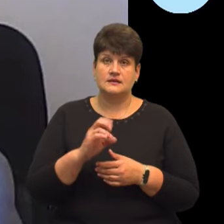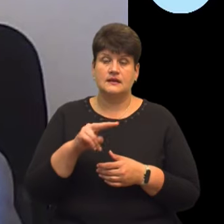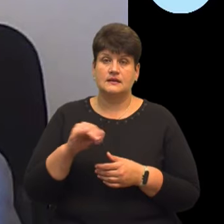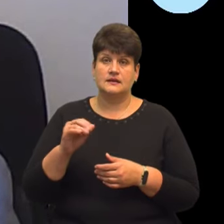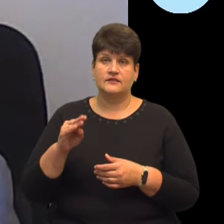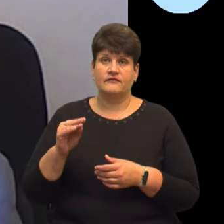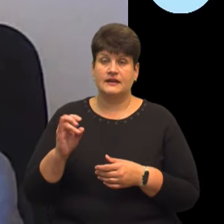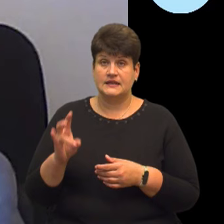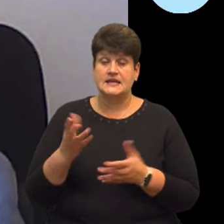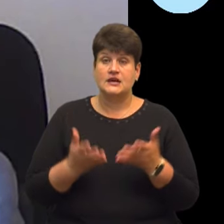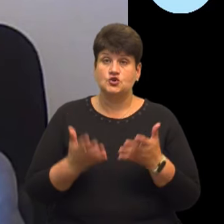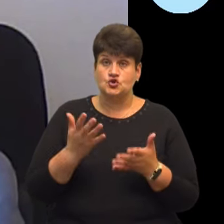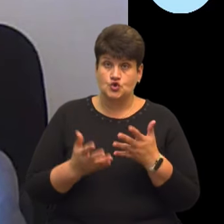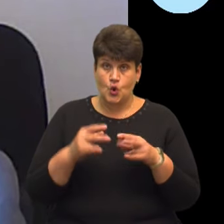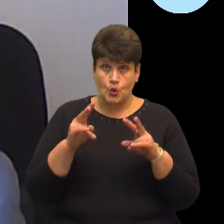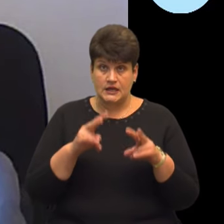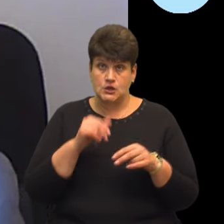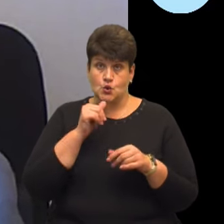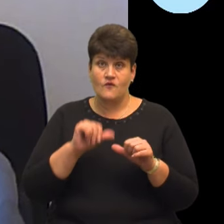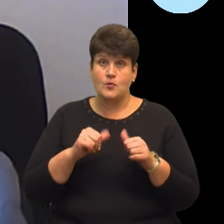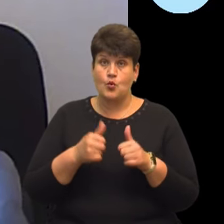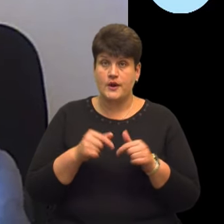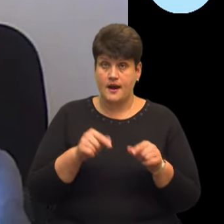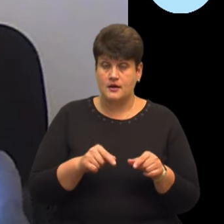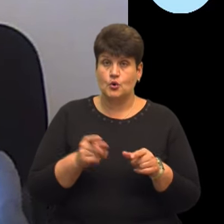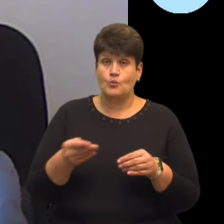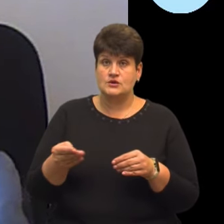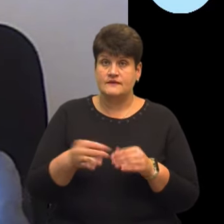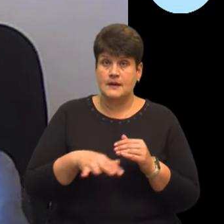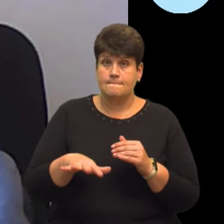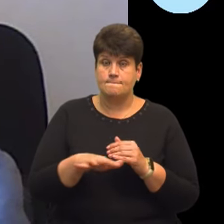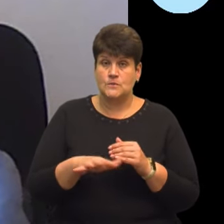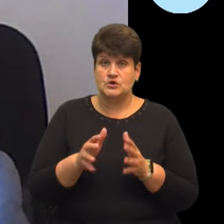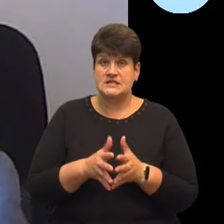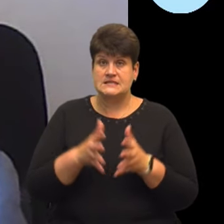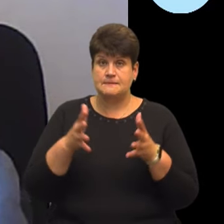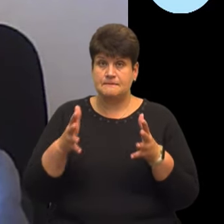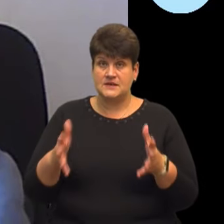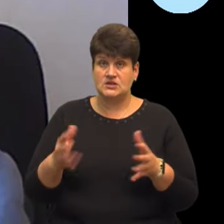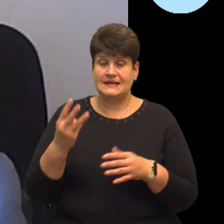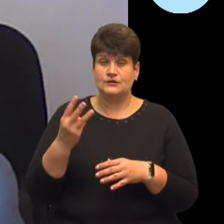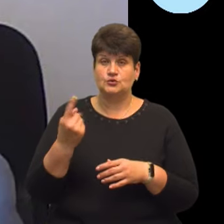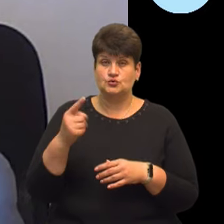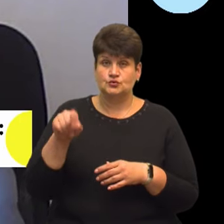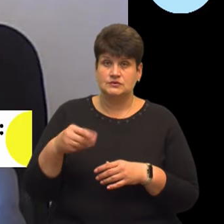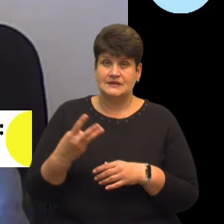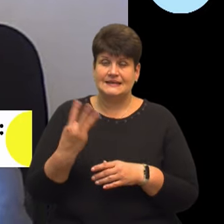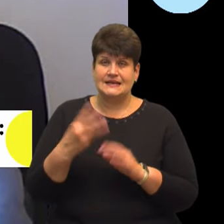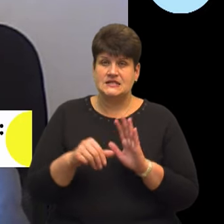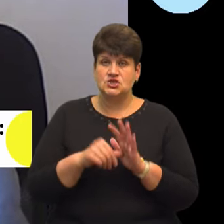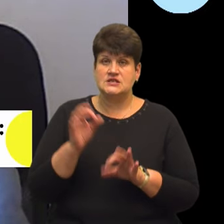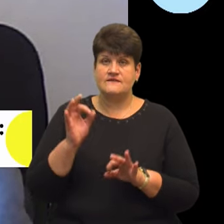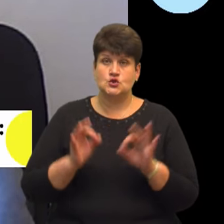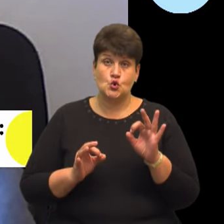Якщо розв'язати цукровий буряк, то посівні площі під ним збільшились більш на третину, на 36%.